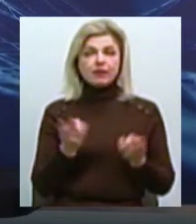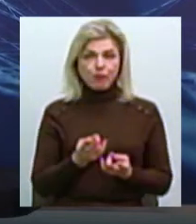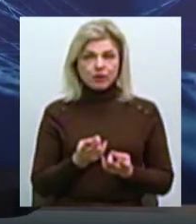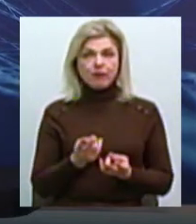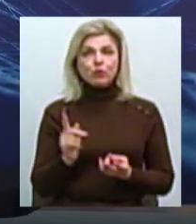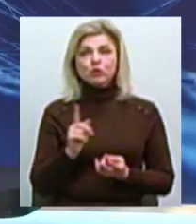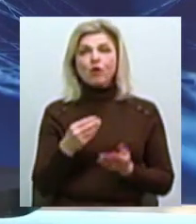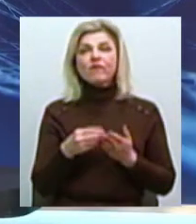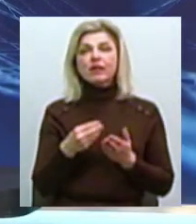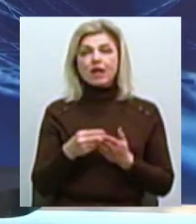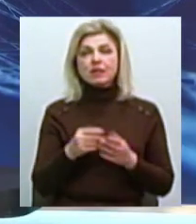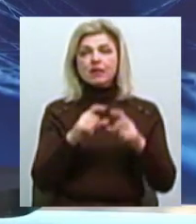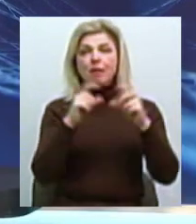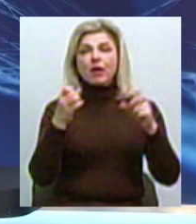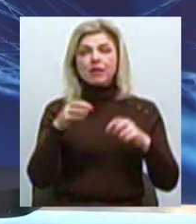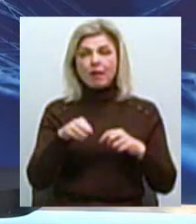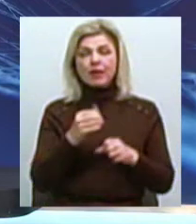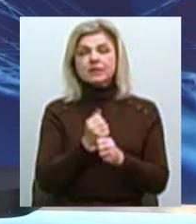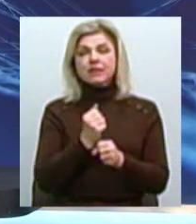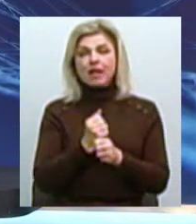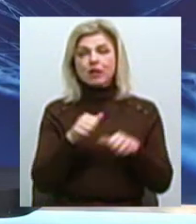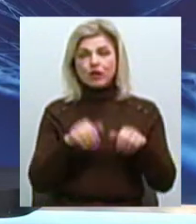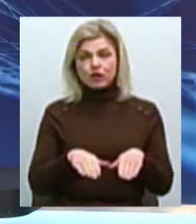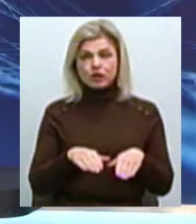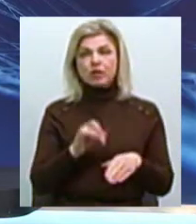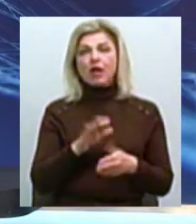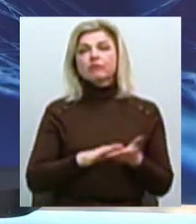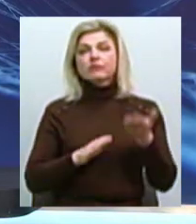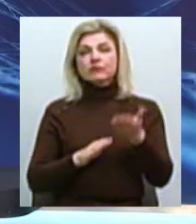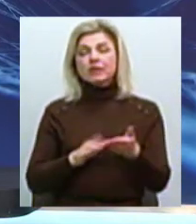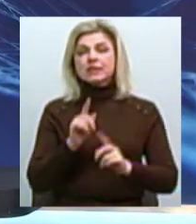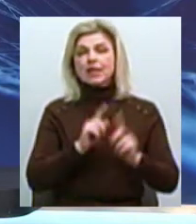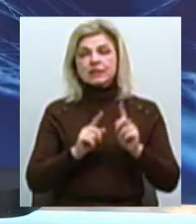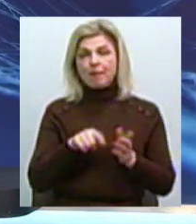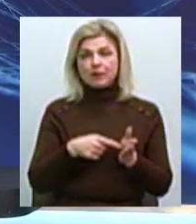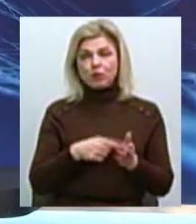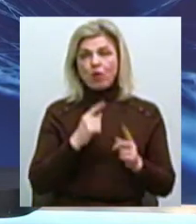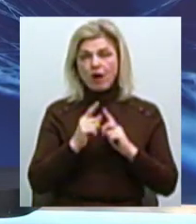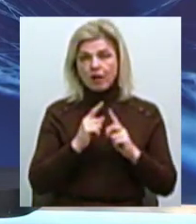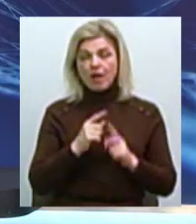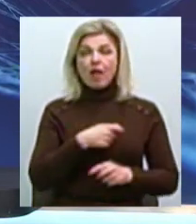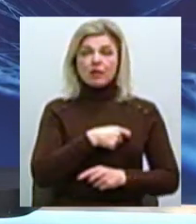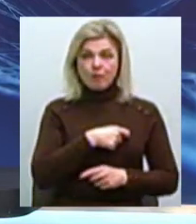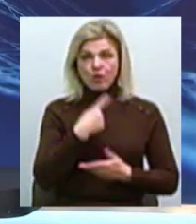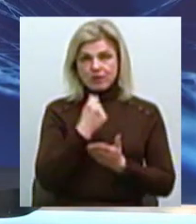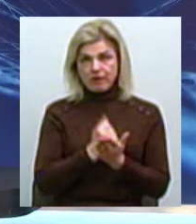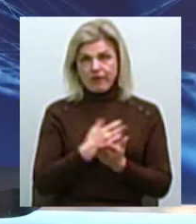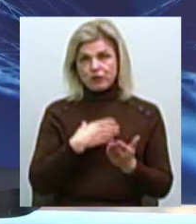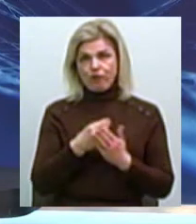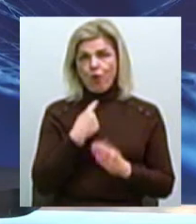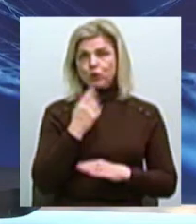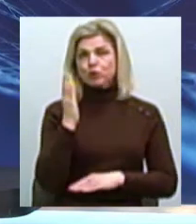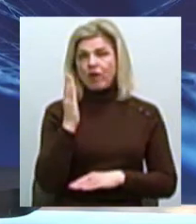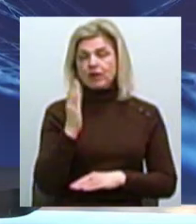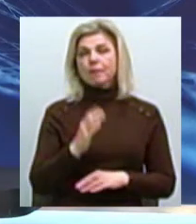фінансовий департамент розробив рішення, винес його на сесію міської ради, депутати міської ради затвердили його своїм голосуванням Це може